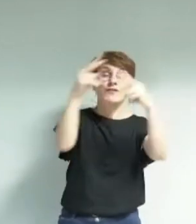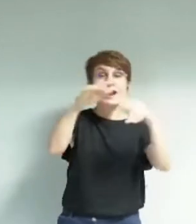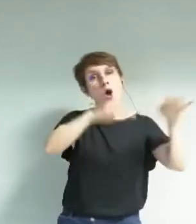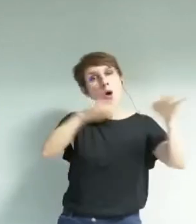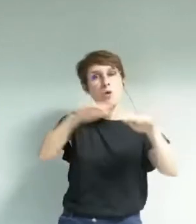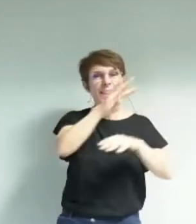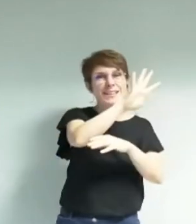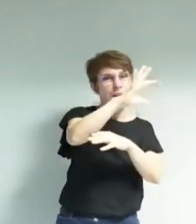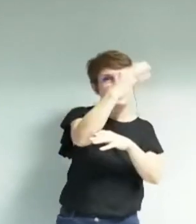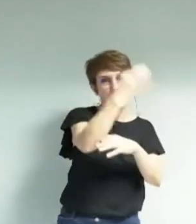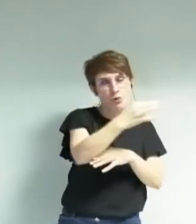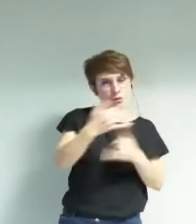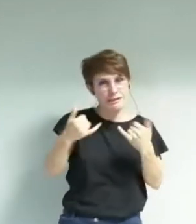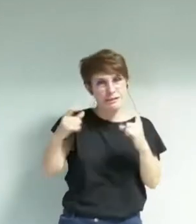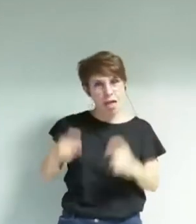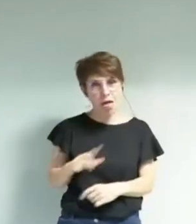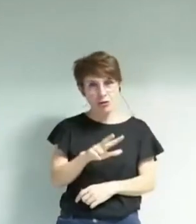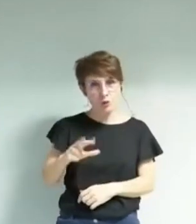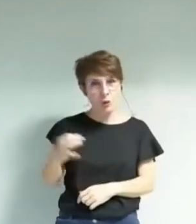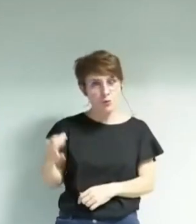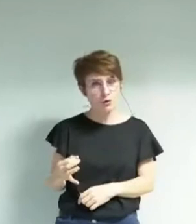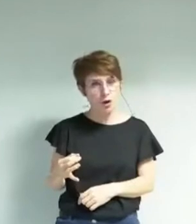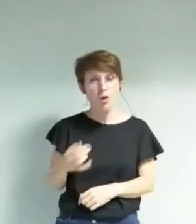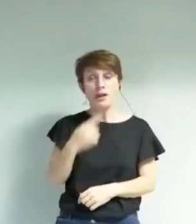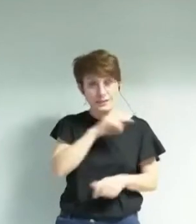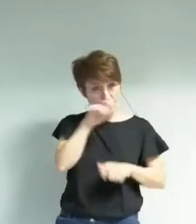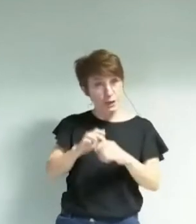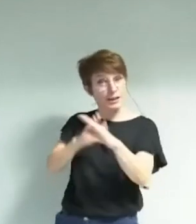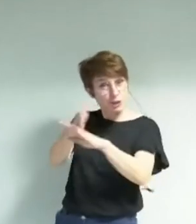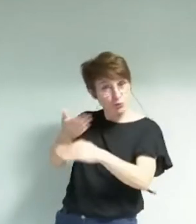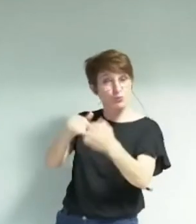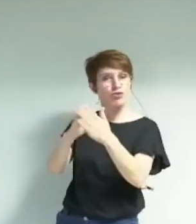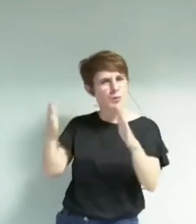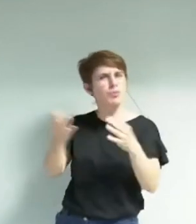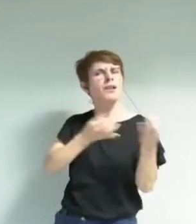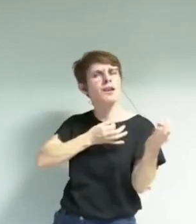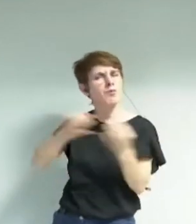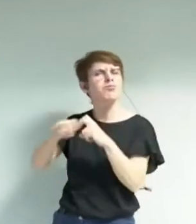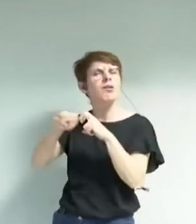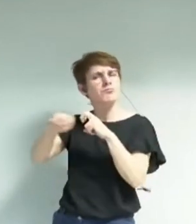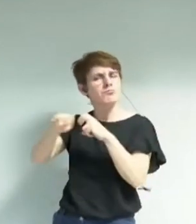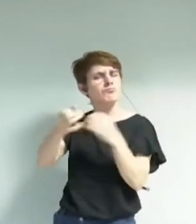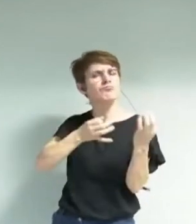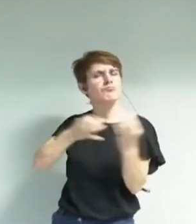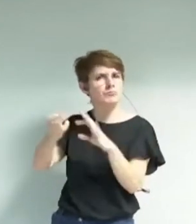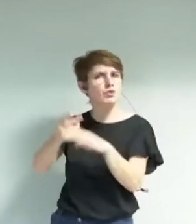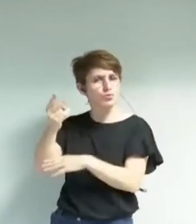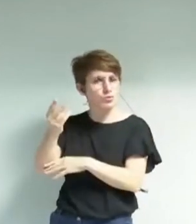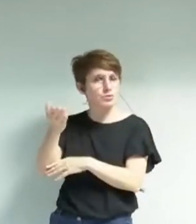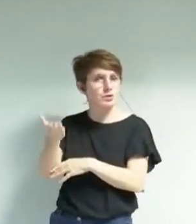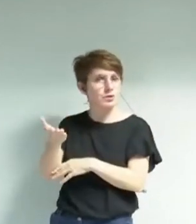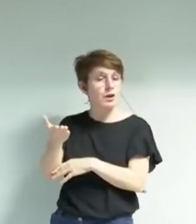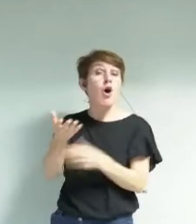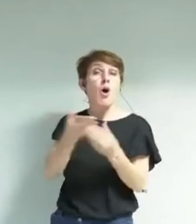45%. Même si ceux qui les fréquentent y sont plus assidus à Grenoble, ce qui compte tenu de la